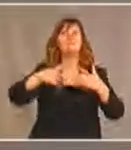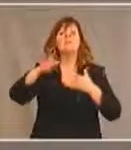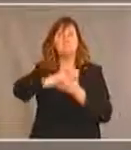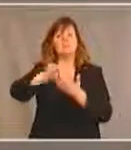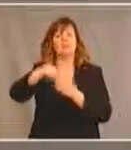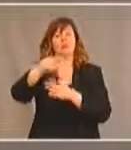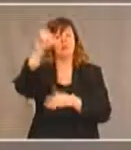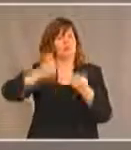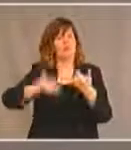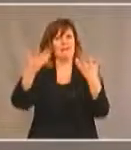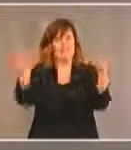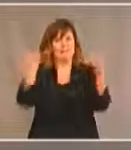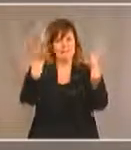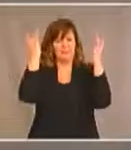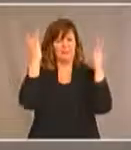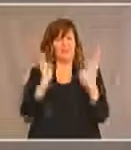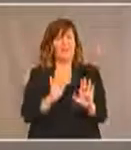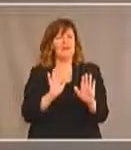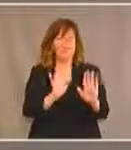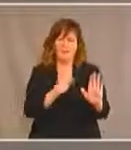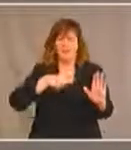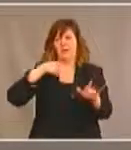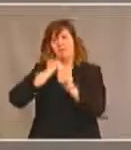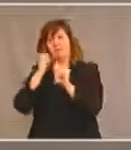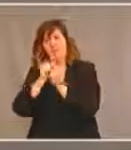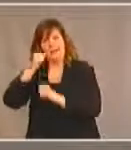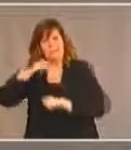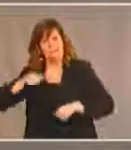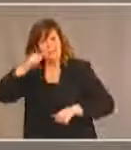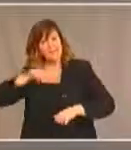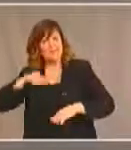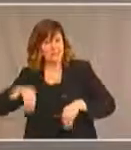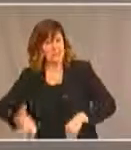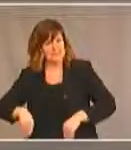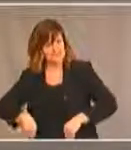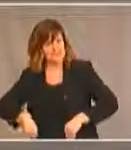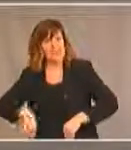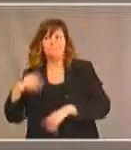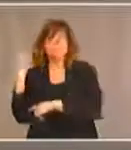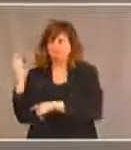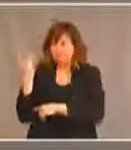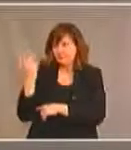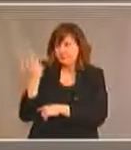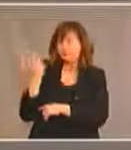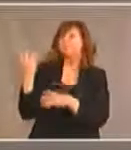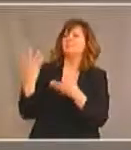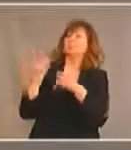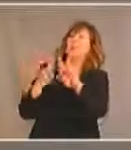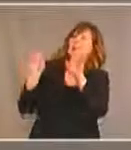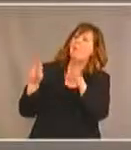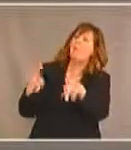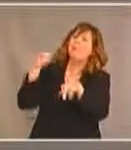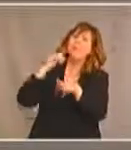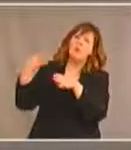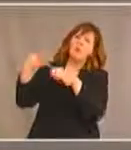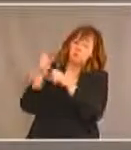prochaine. Nous travaillerons à nouveau avec la ministre pour élaborer un rapport de conclusion que